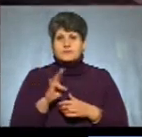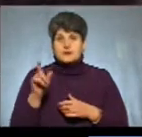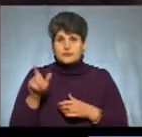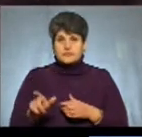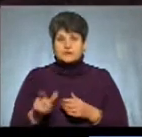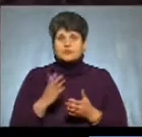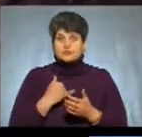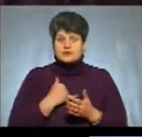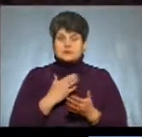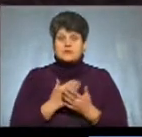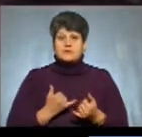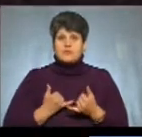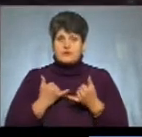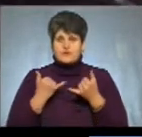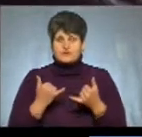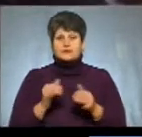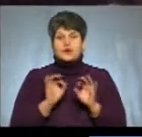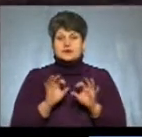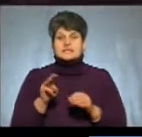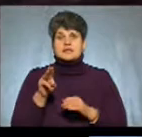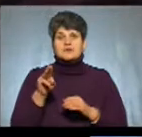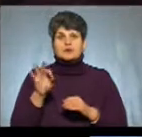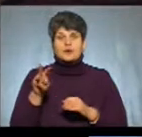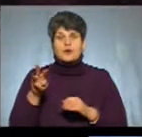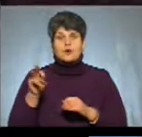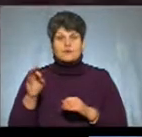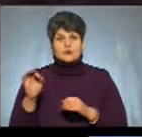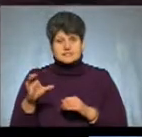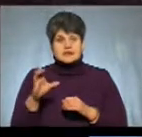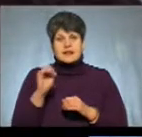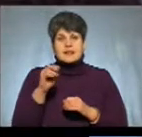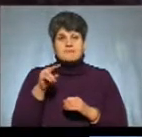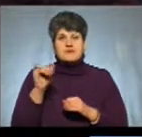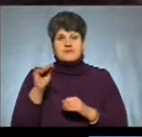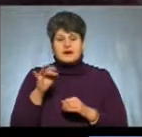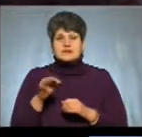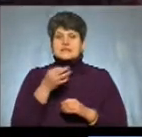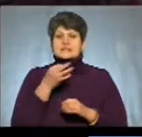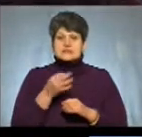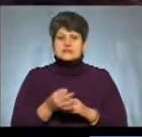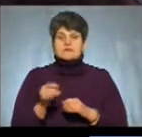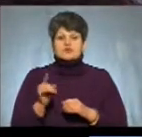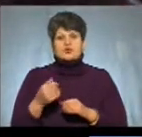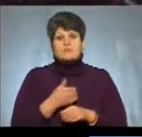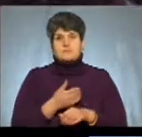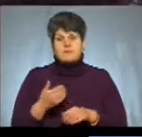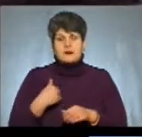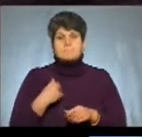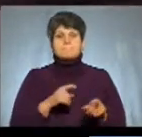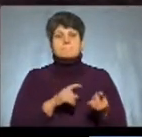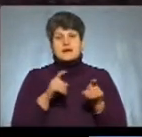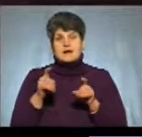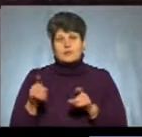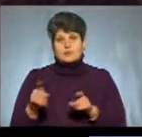повагу. Воно розказує за цей томос, за епіфанія, за всіх. І сказав, що ми переходимо